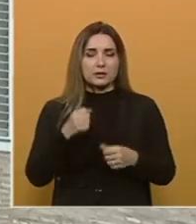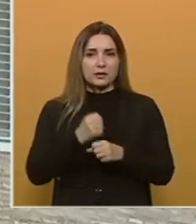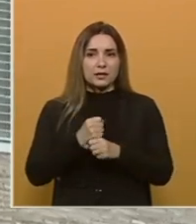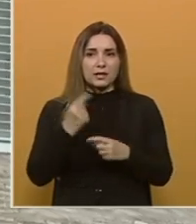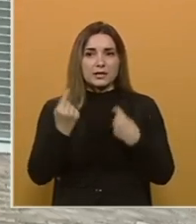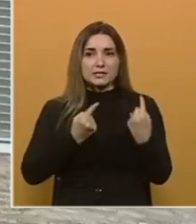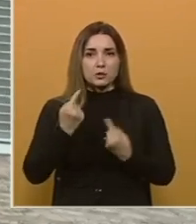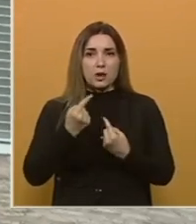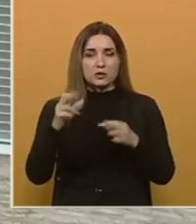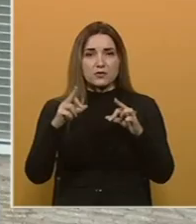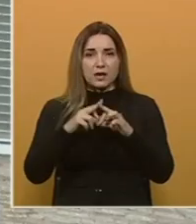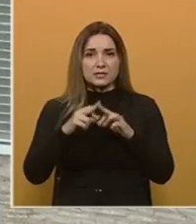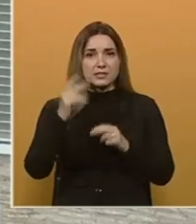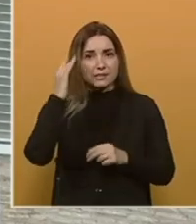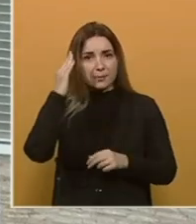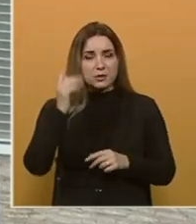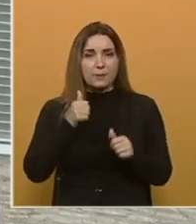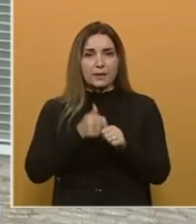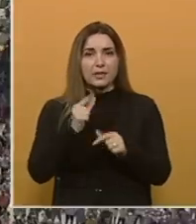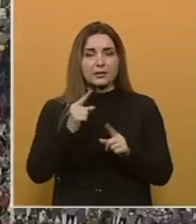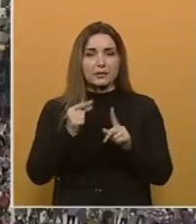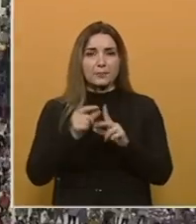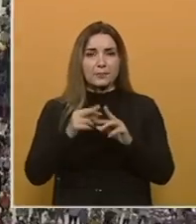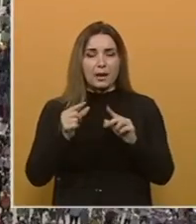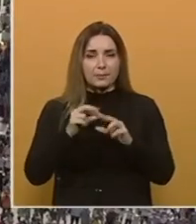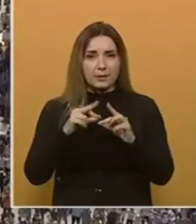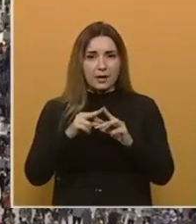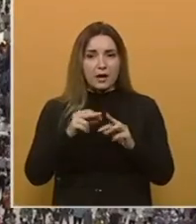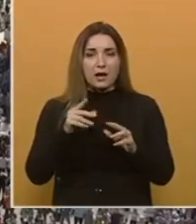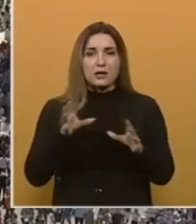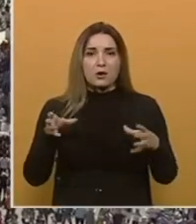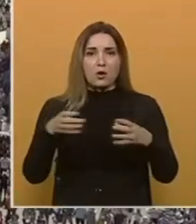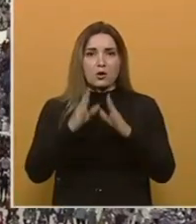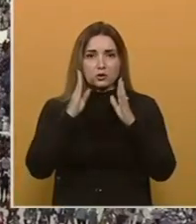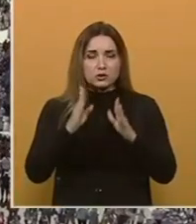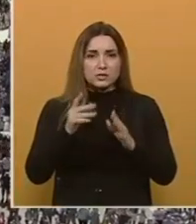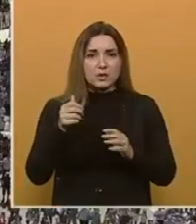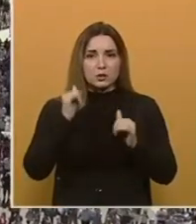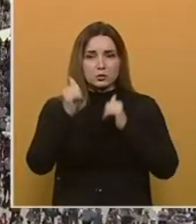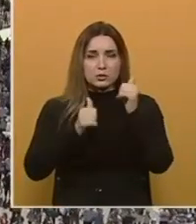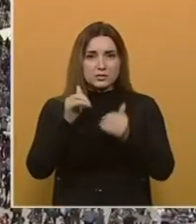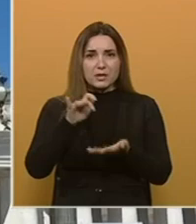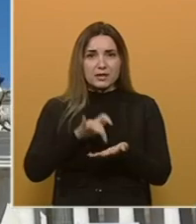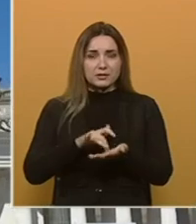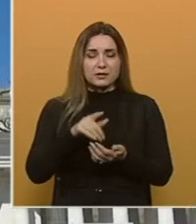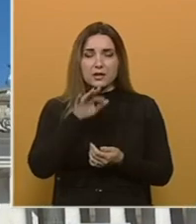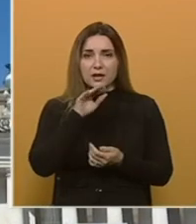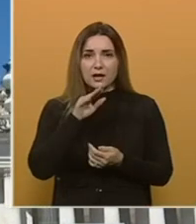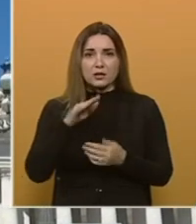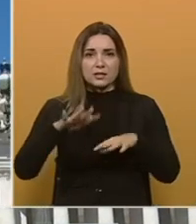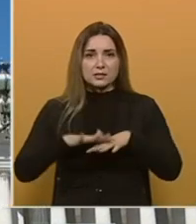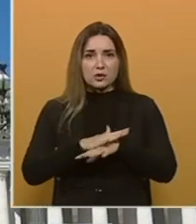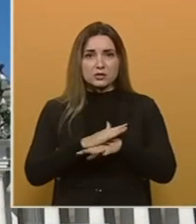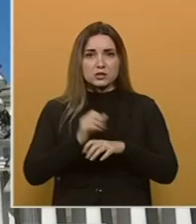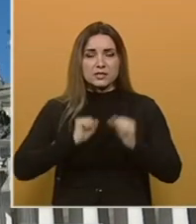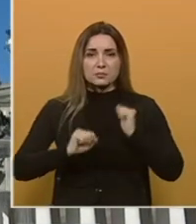Situaciju u Afganistanu sa zabrinutošću prati Papa Franjo. Okupljenim hodočasnicima i turistima na trgu Svijetog Petra je rekao da saosjeća